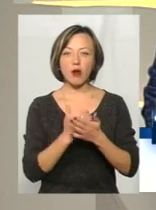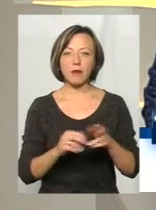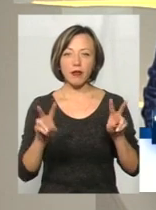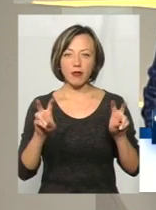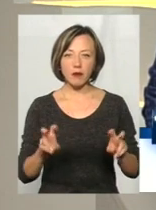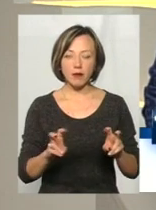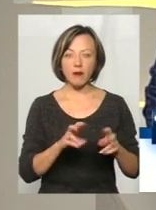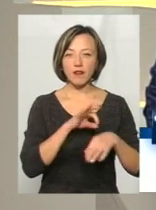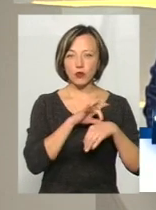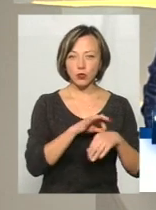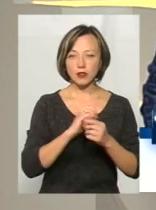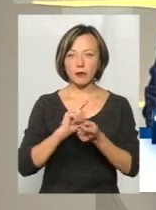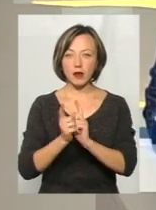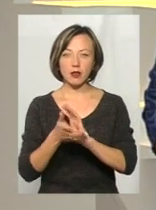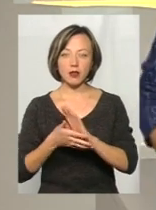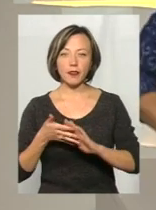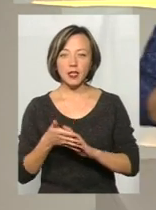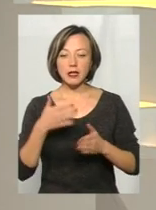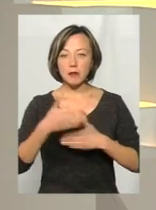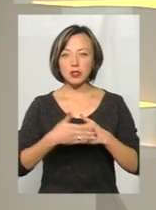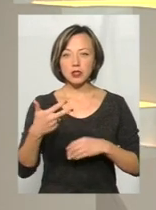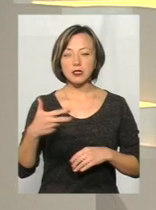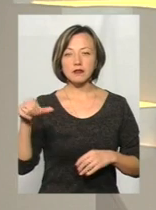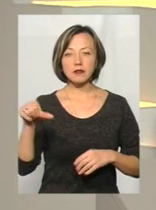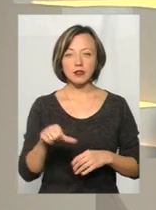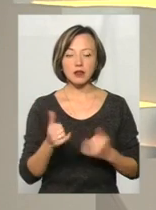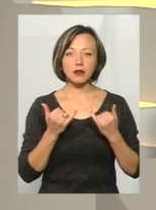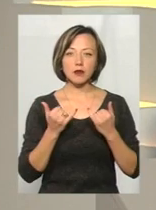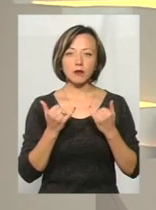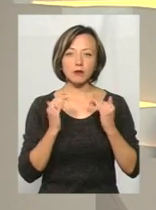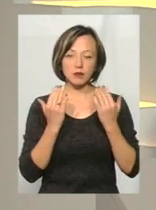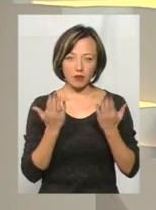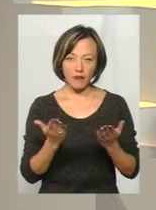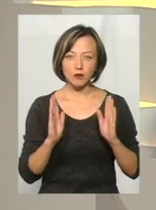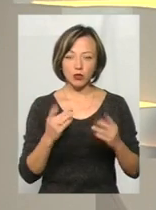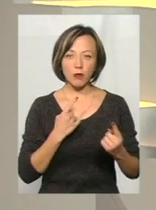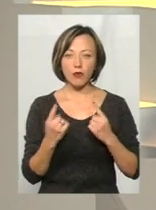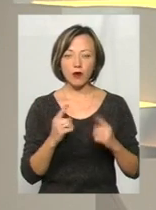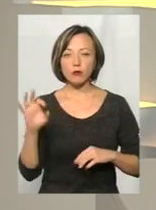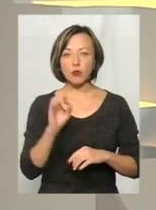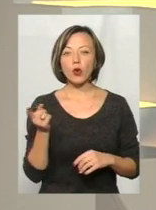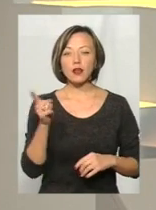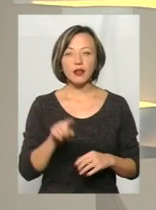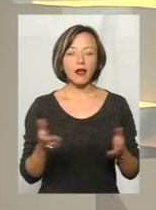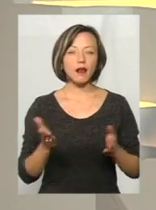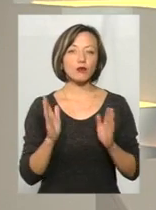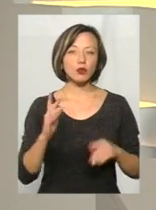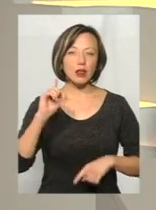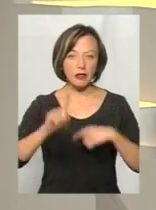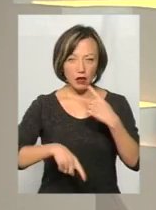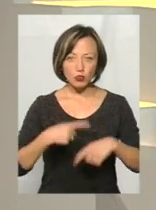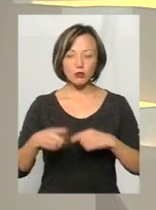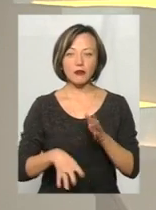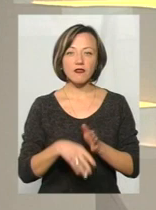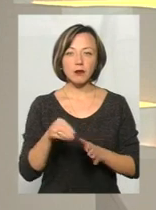переклад на жестову мову Ольга Ривак. І найближчих півгодини у цій студії говорити мово про те, якими будуть наступні вибори,